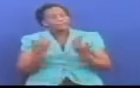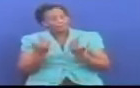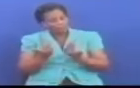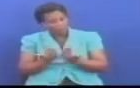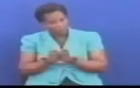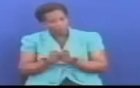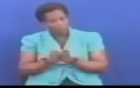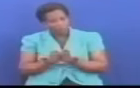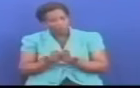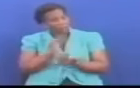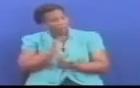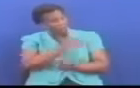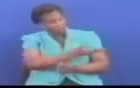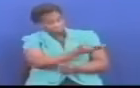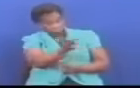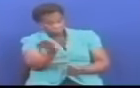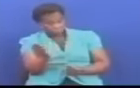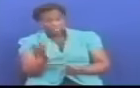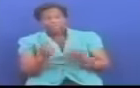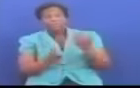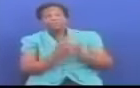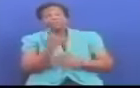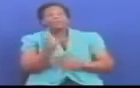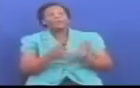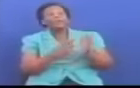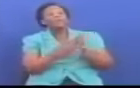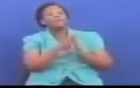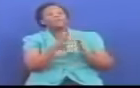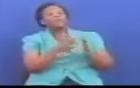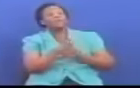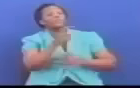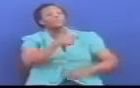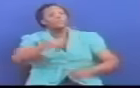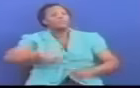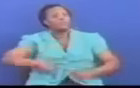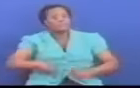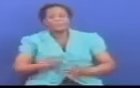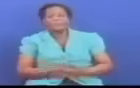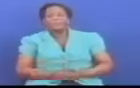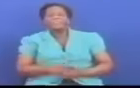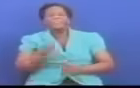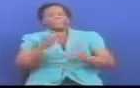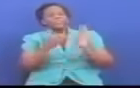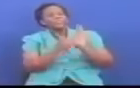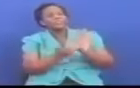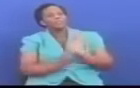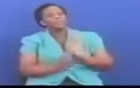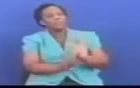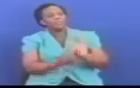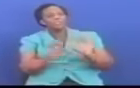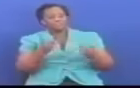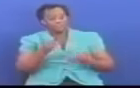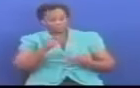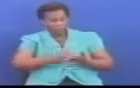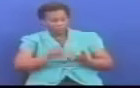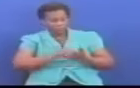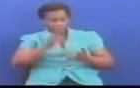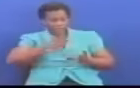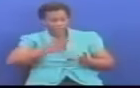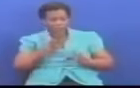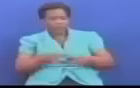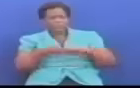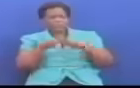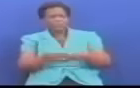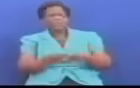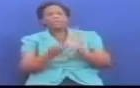sasa Kutoka na maelekezo yalio tolewa Sharia sisi sasa Inatuelekeza kueka mwongozo Wapale mahala ambapo wale